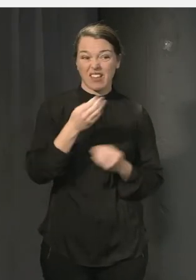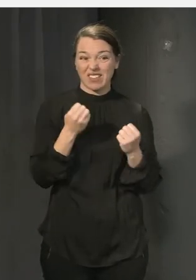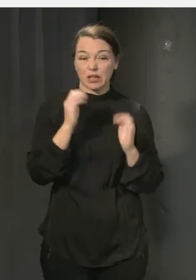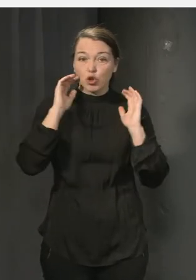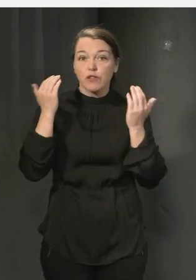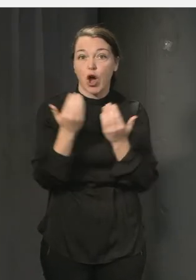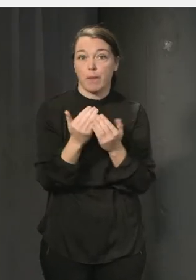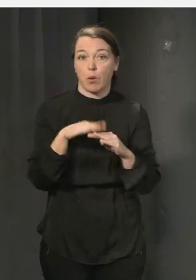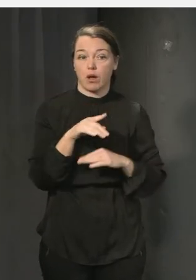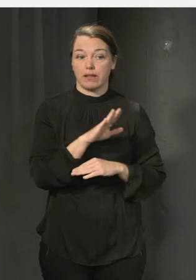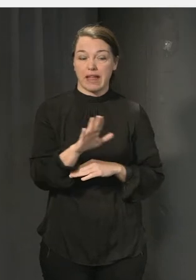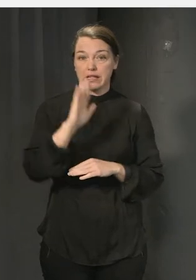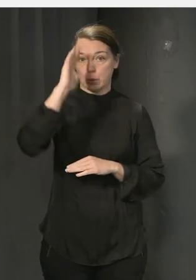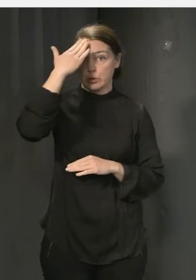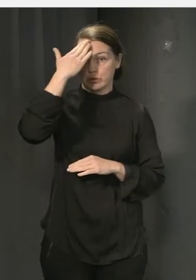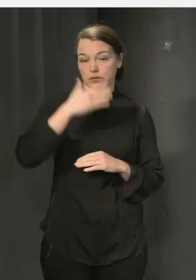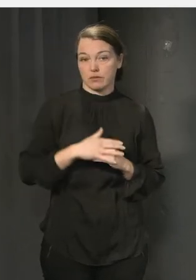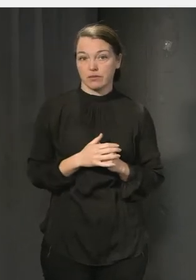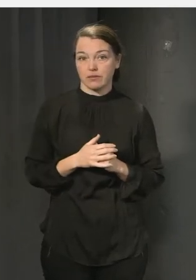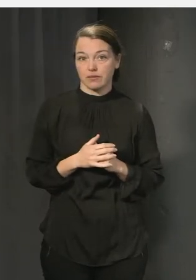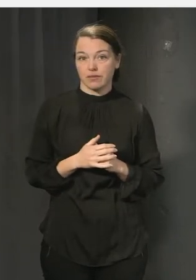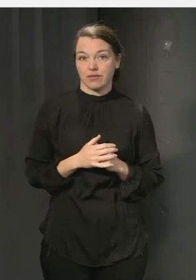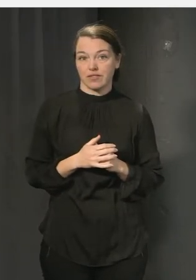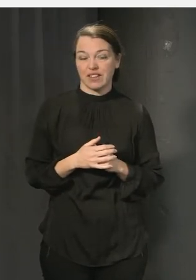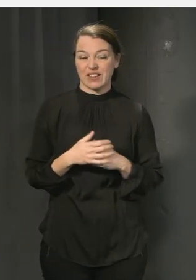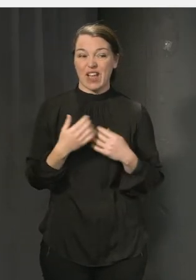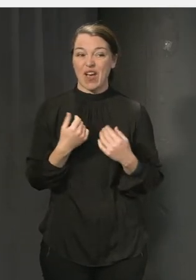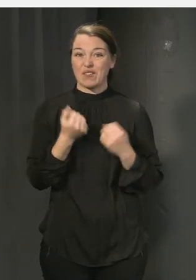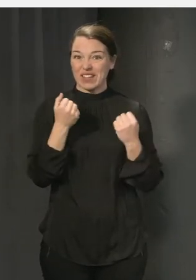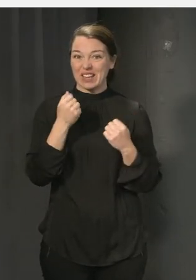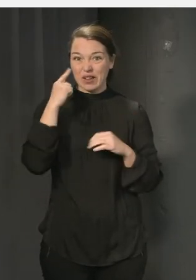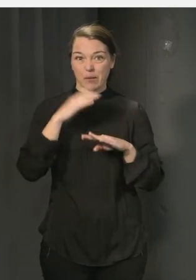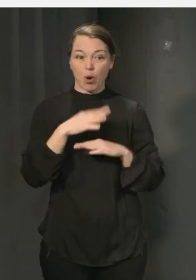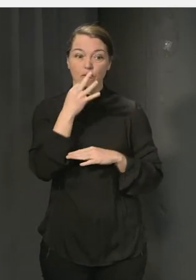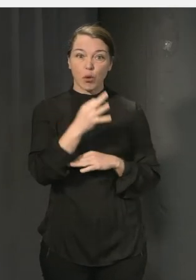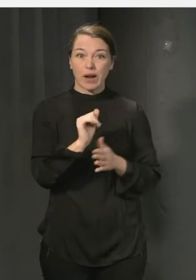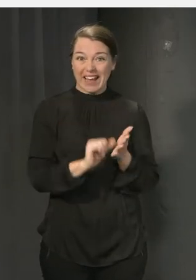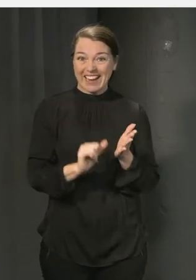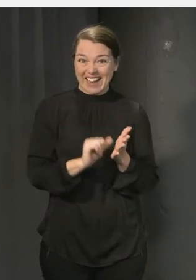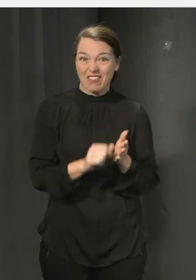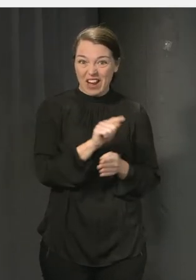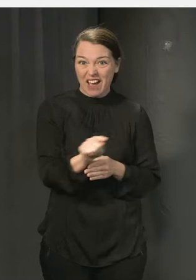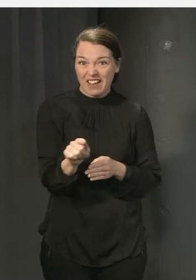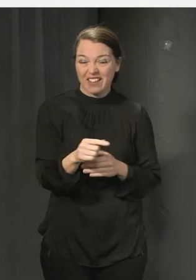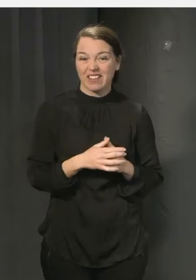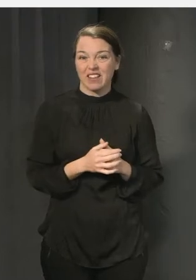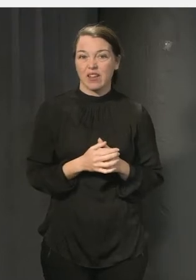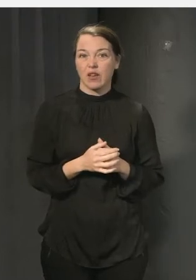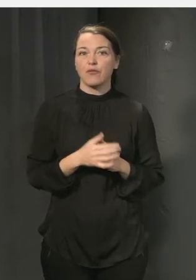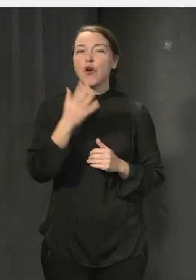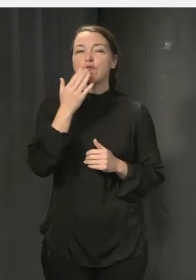Det är väl det första tipset jag har att faktiskt fråga eleverna. Är det några som vet vad det finns för